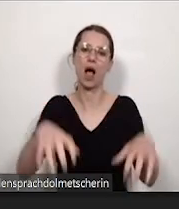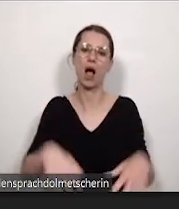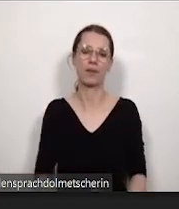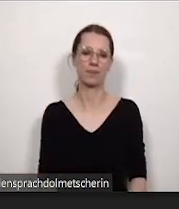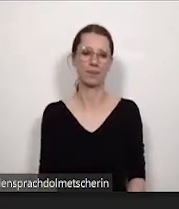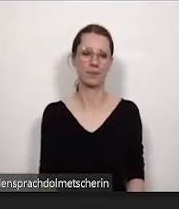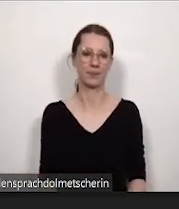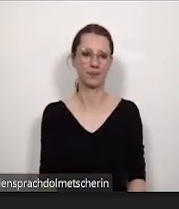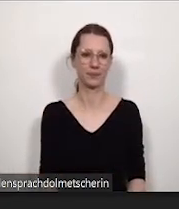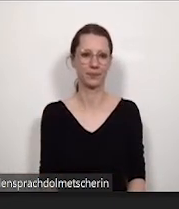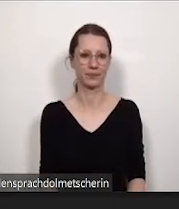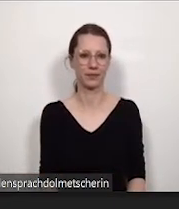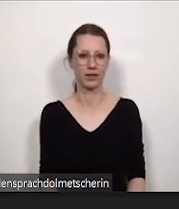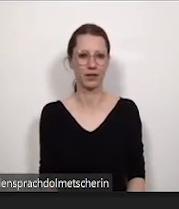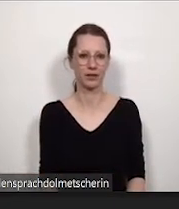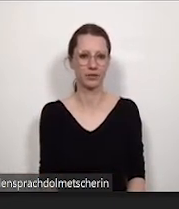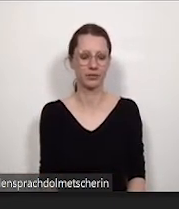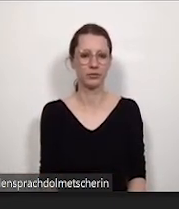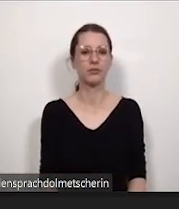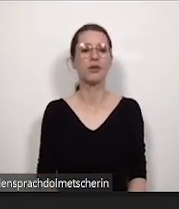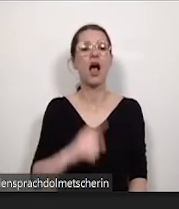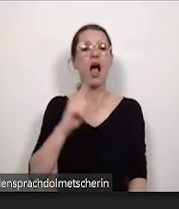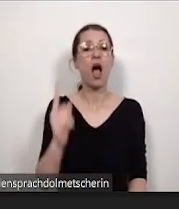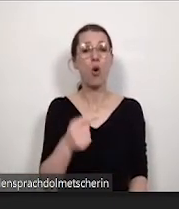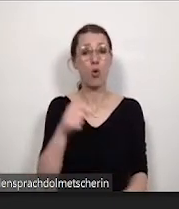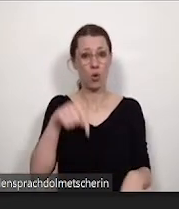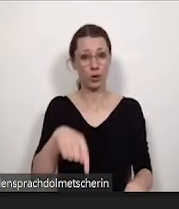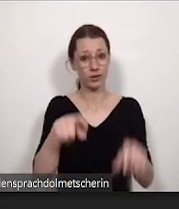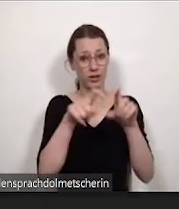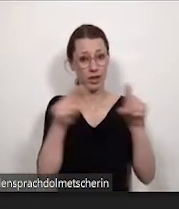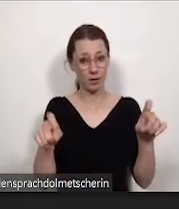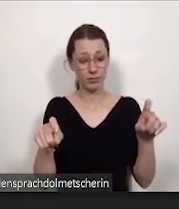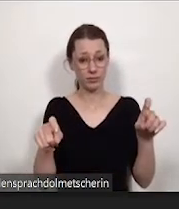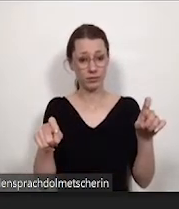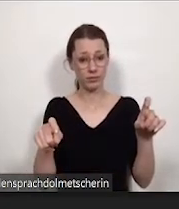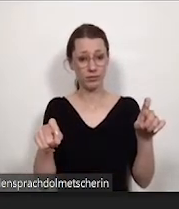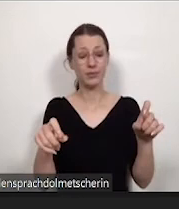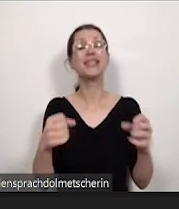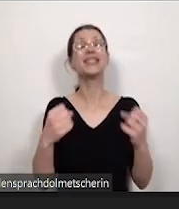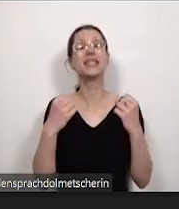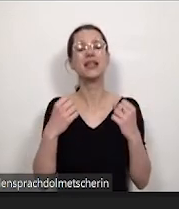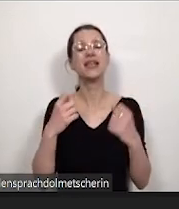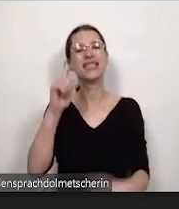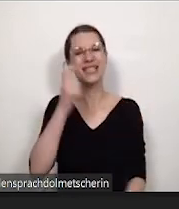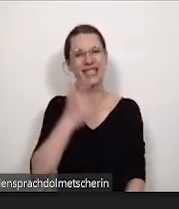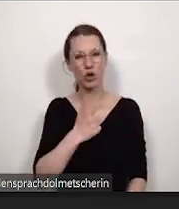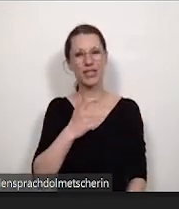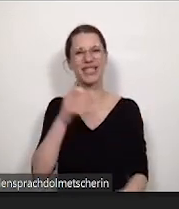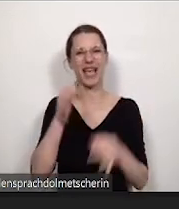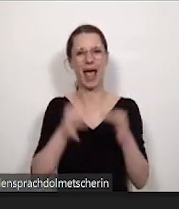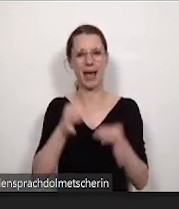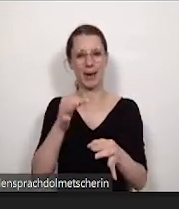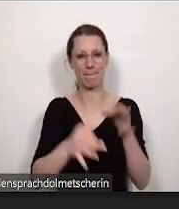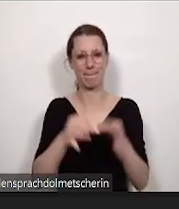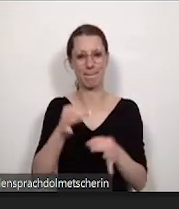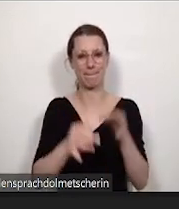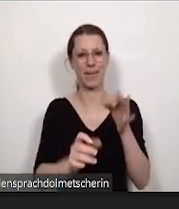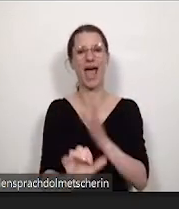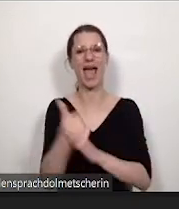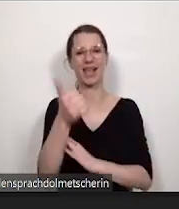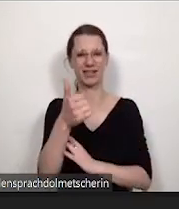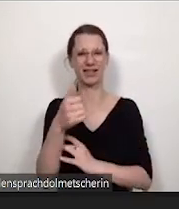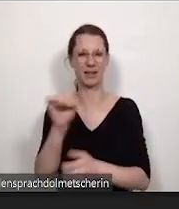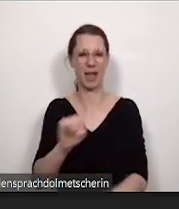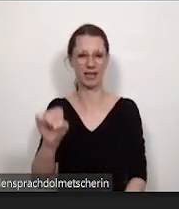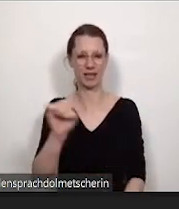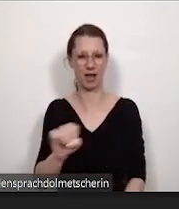Genau, aber wir haben auch, und das ist heute Thema, ein Serious Game namens Lolas erstes Semester erstellt.